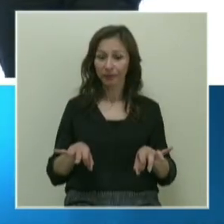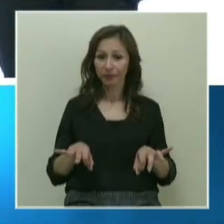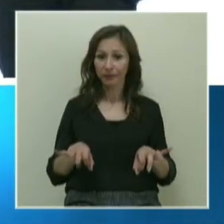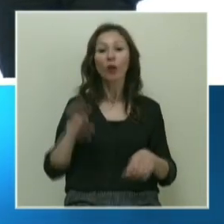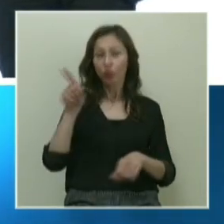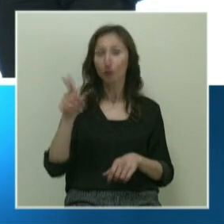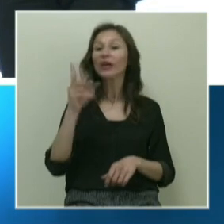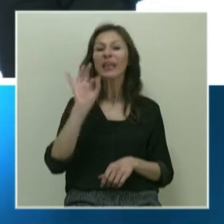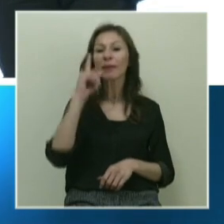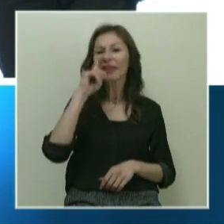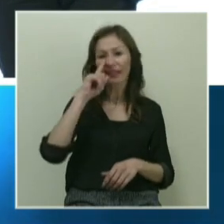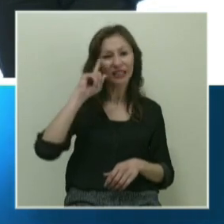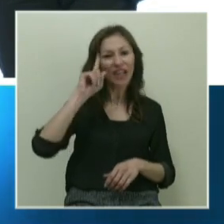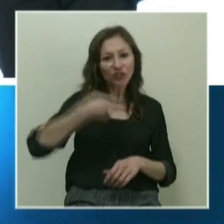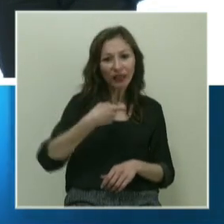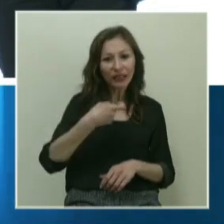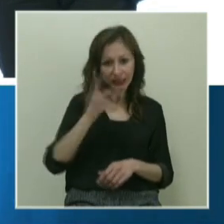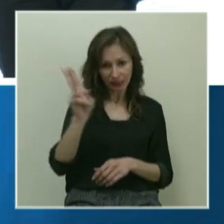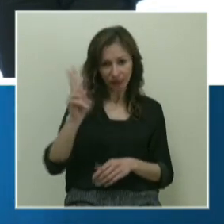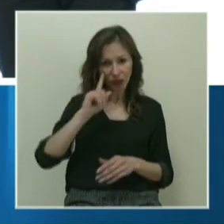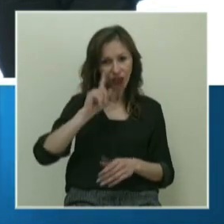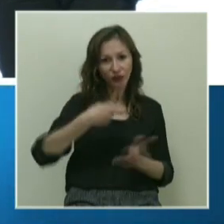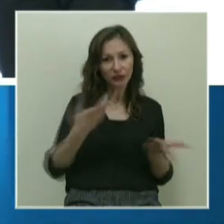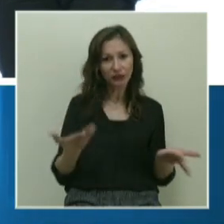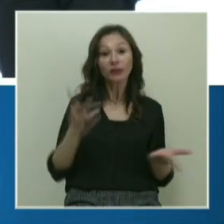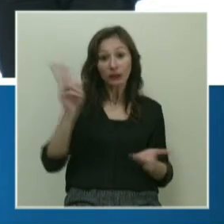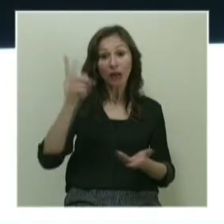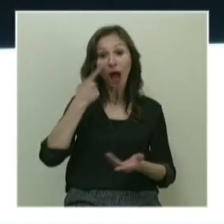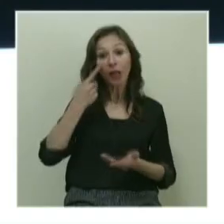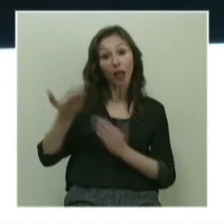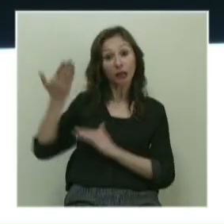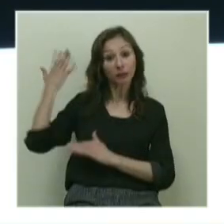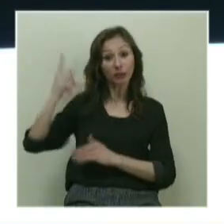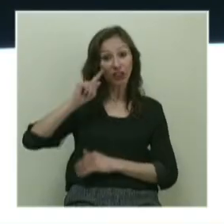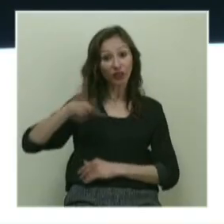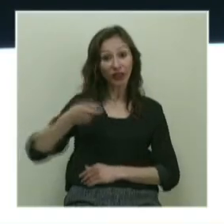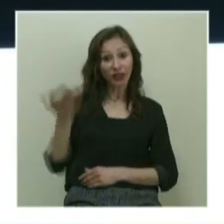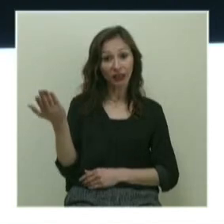keşfetti? Siz mi keşfettiniz? Sizin atalarınız mı keşfetti?